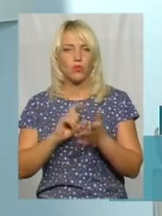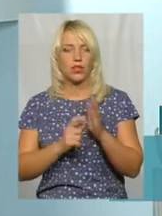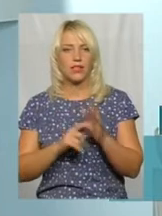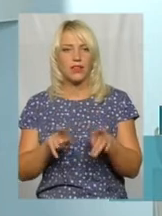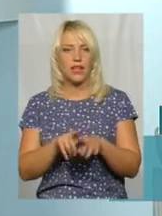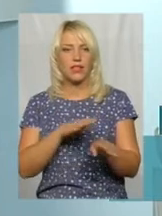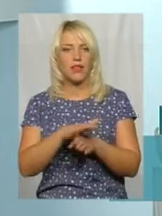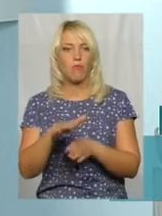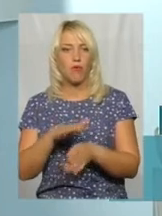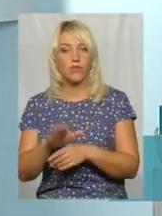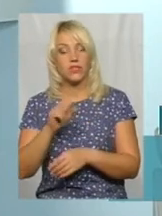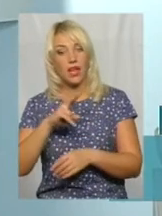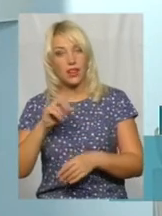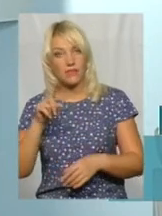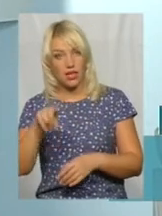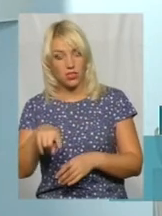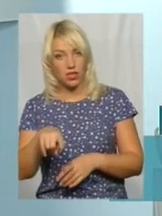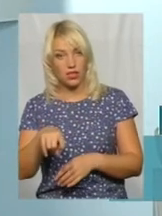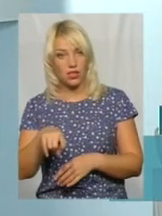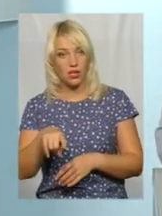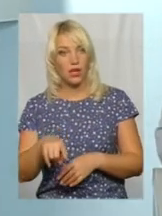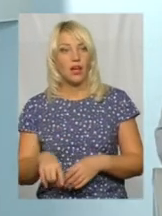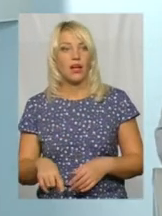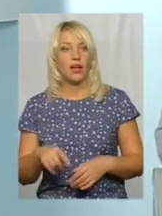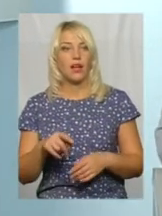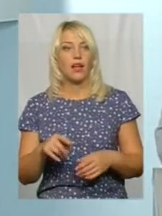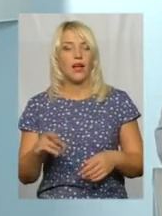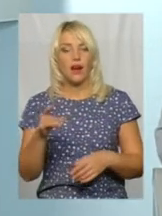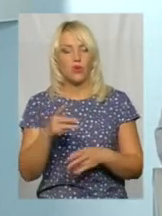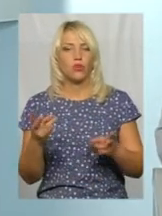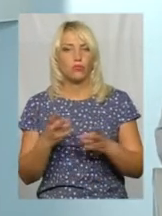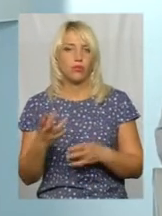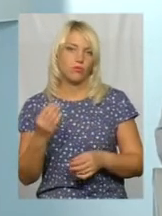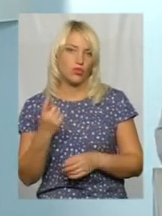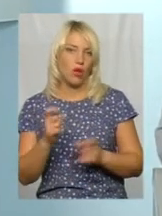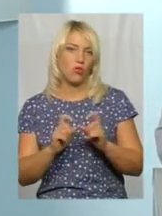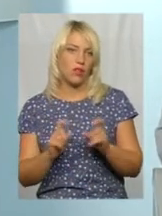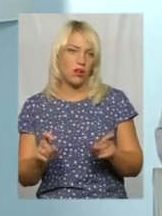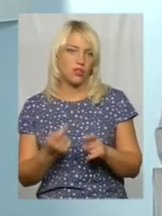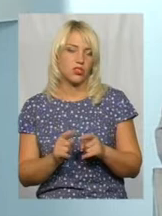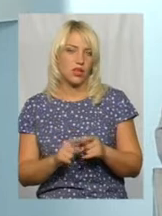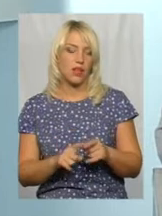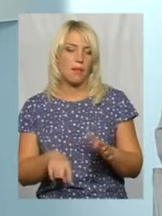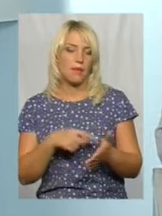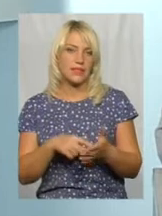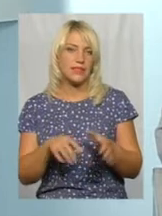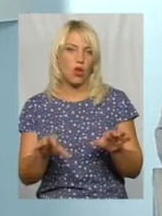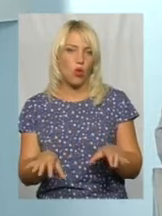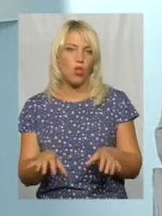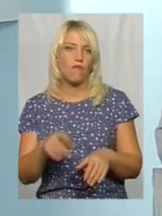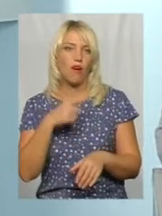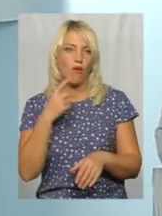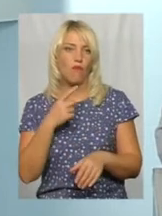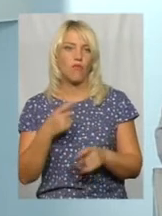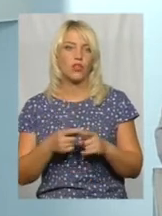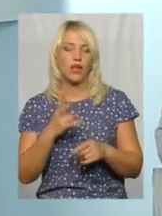наповнені. Але все ж таки, мікрорайону потрібна ще одна школа, тобто, міський голова говорить нам на